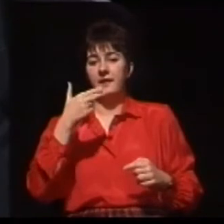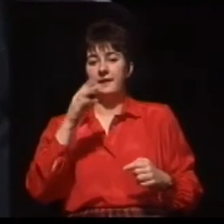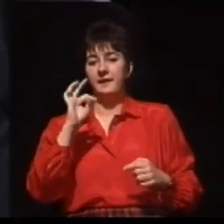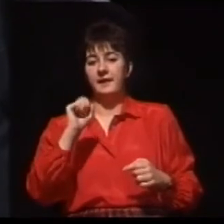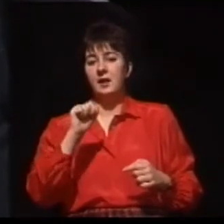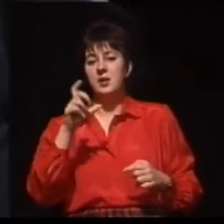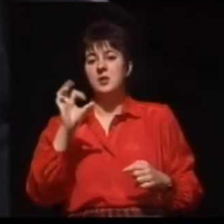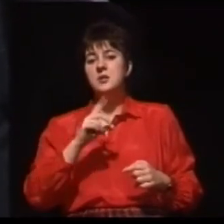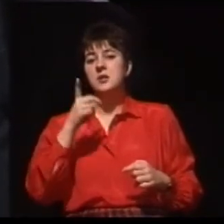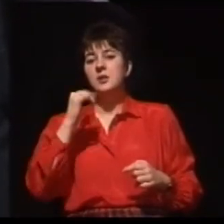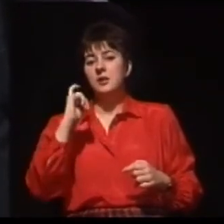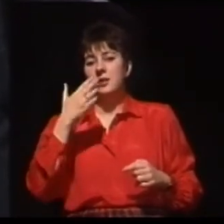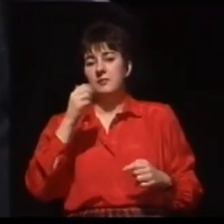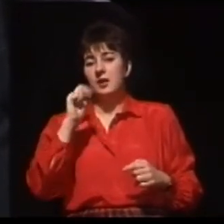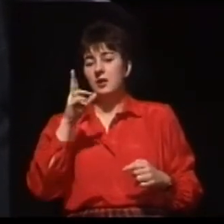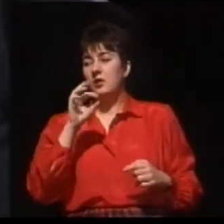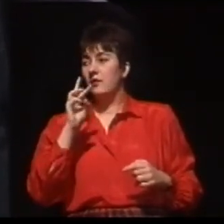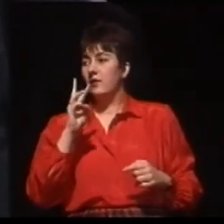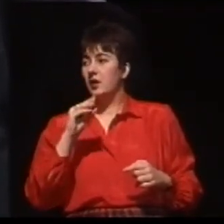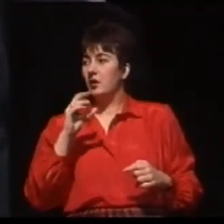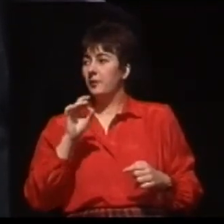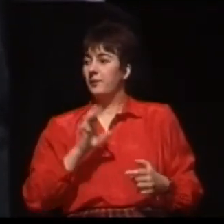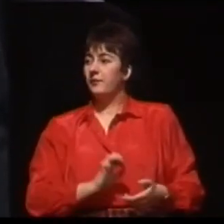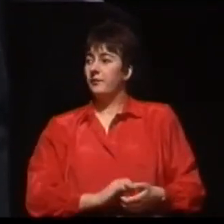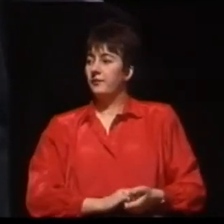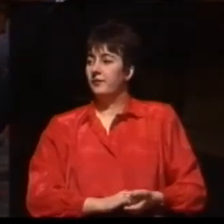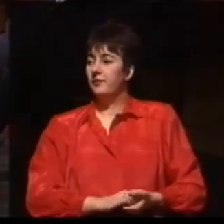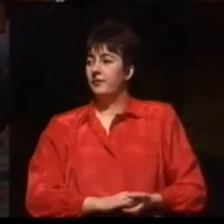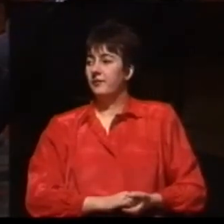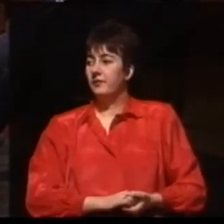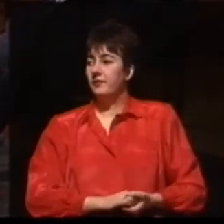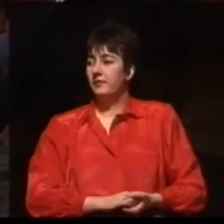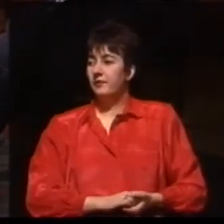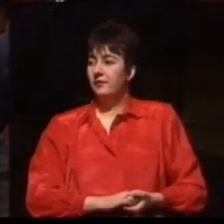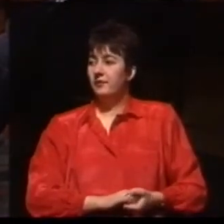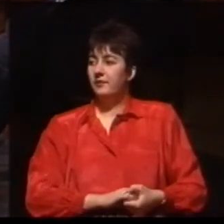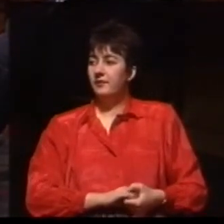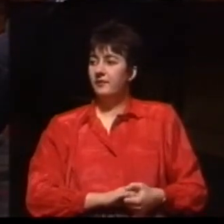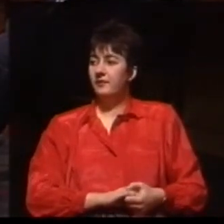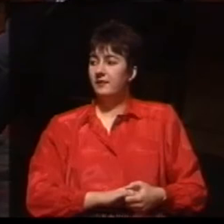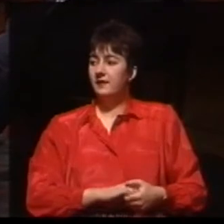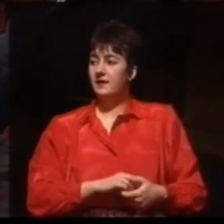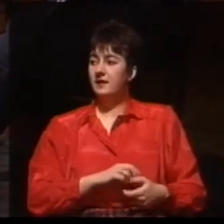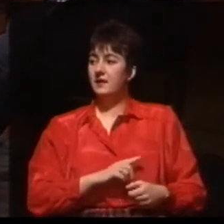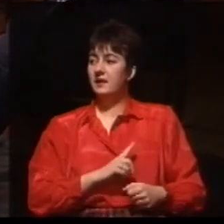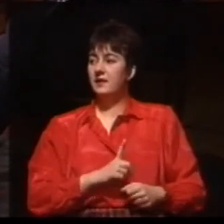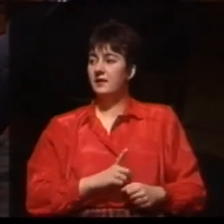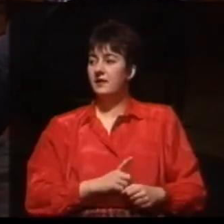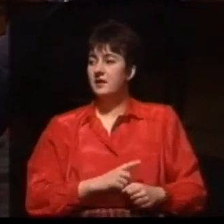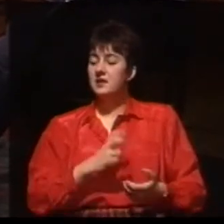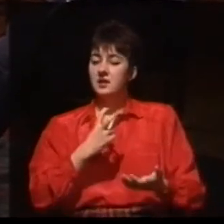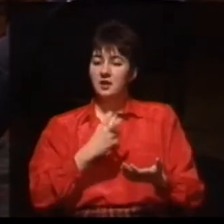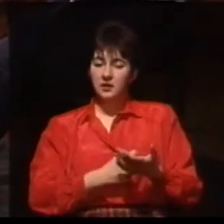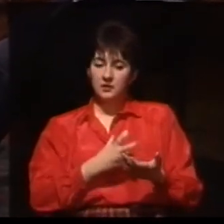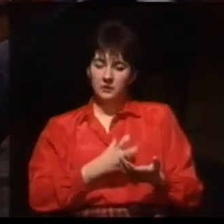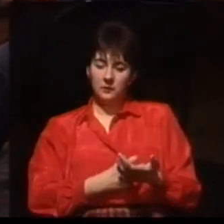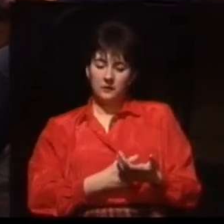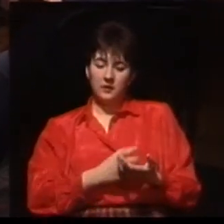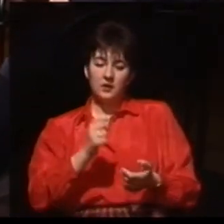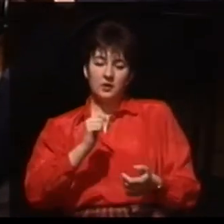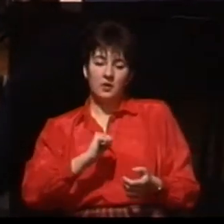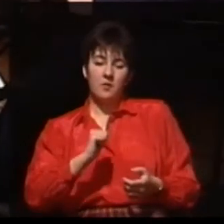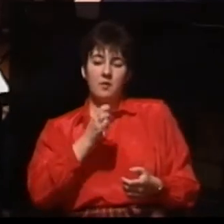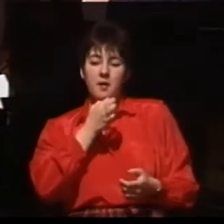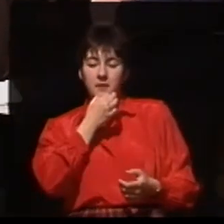są rehabilitowane w innych placówkach. Dziękuję. Jeszcze wybor z listów, Renata. Korespondenci pytają nas, czy logopedzi przygotowani są do